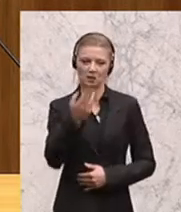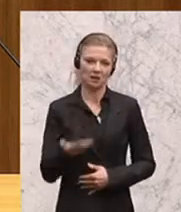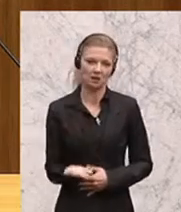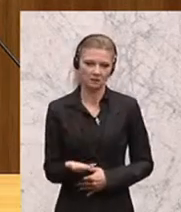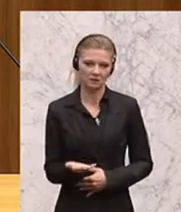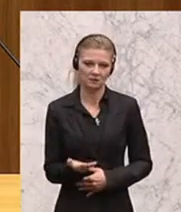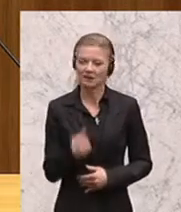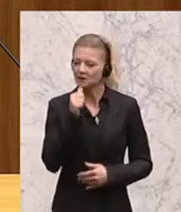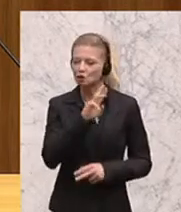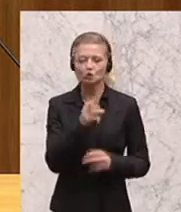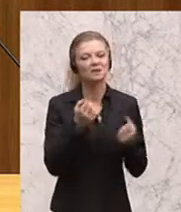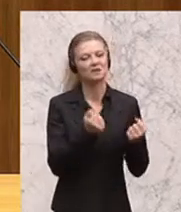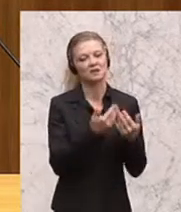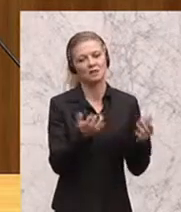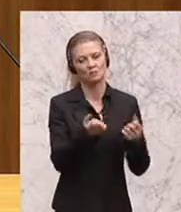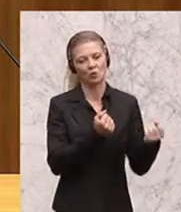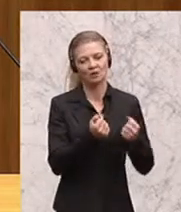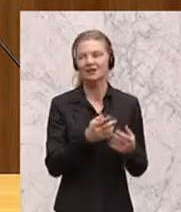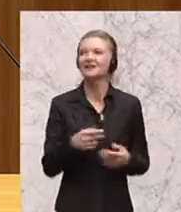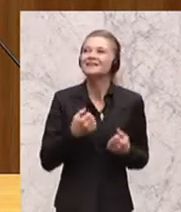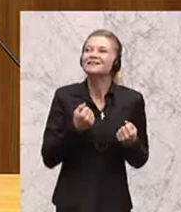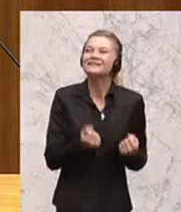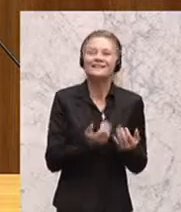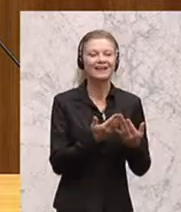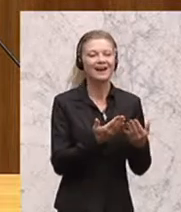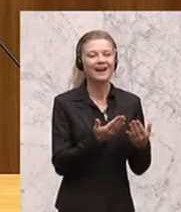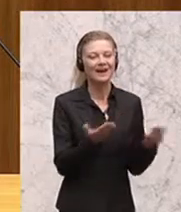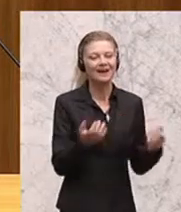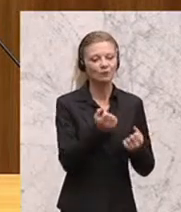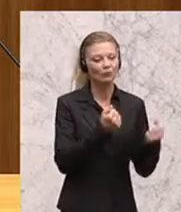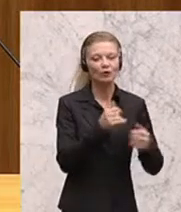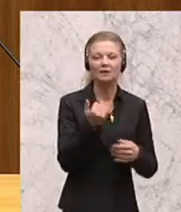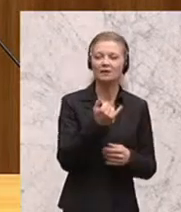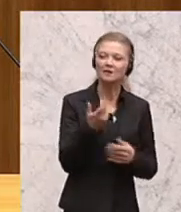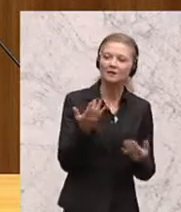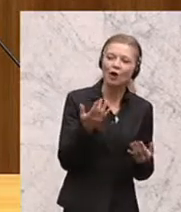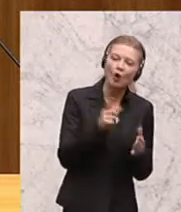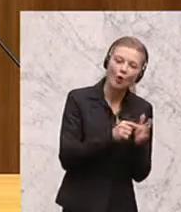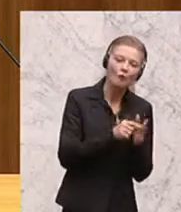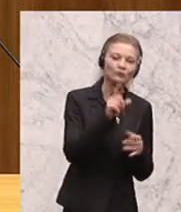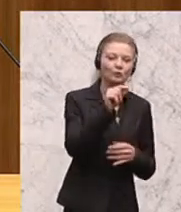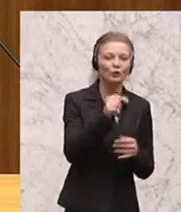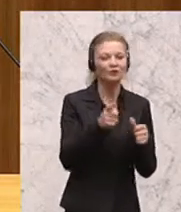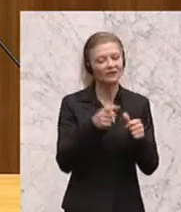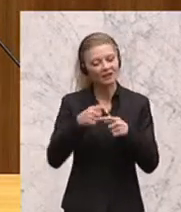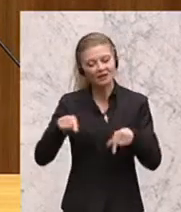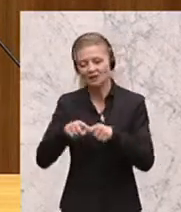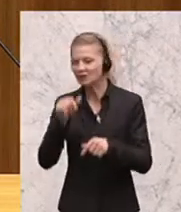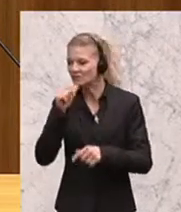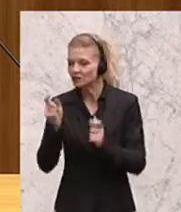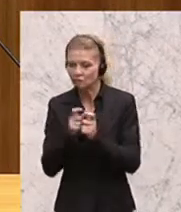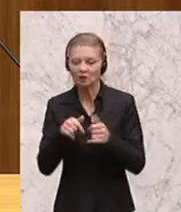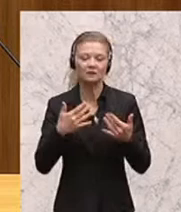der über die Sicherheitspolitik hinausgeht. Sicherheitspolitik hat oft so eine Reparaturfunktion, wenn es in der Gesellschaft einmal nicht funktioniert. Und